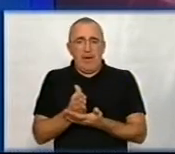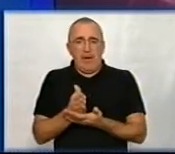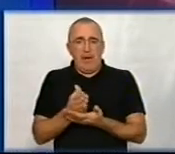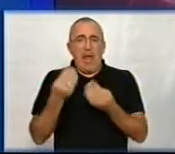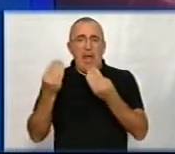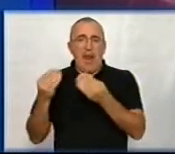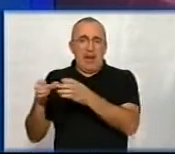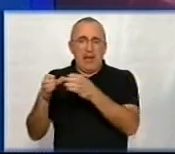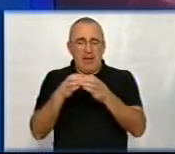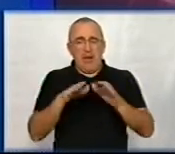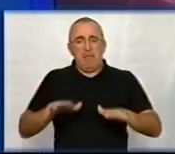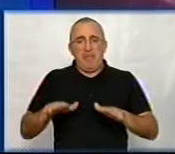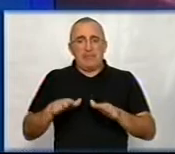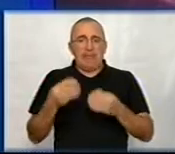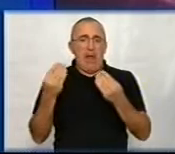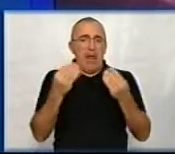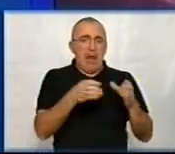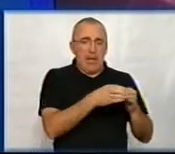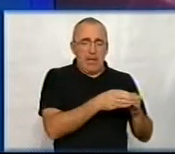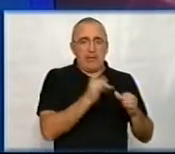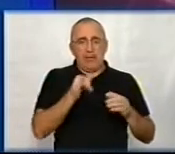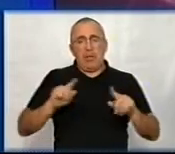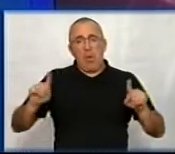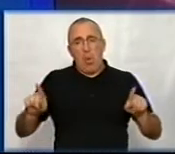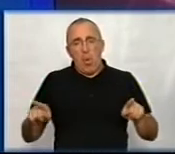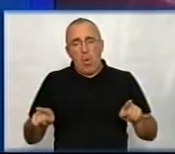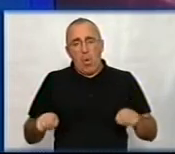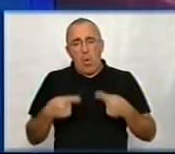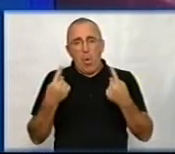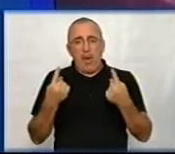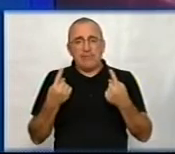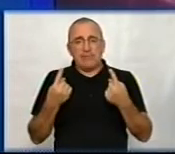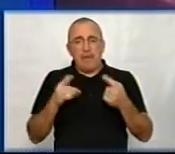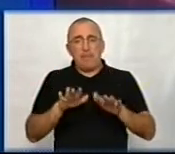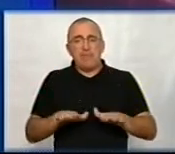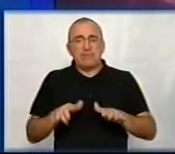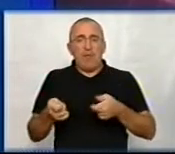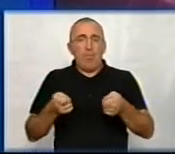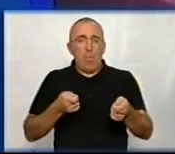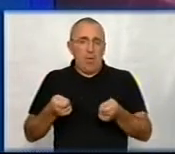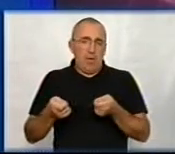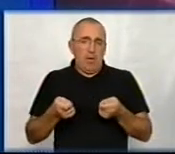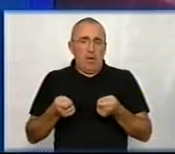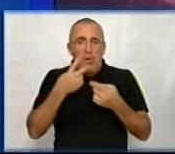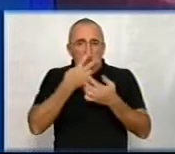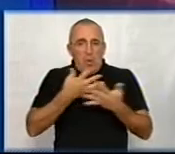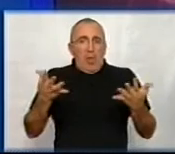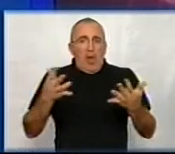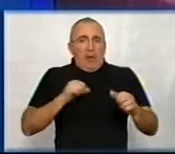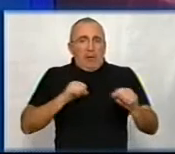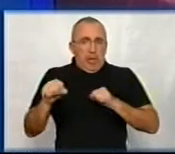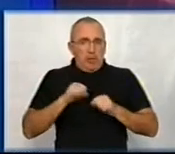еліт, на рівні місцевих еліт, так і на рівні організації місцевого управління, або навіть, скажімо так, публічного адміністрування.